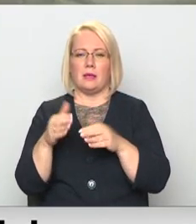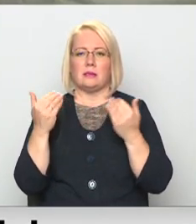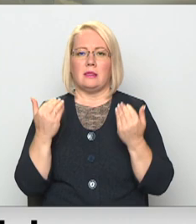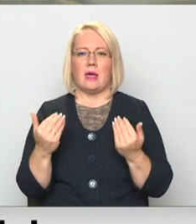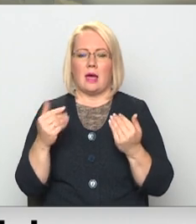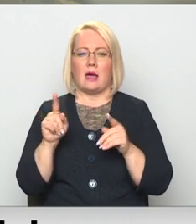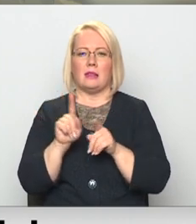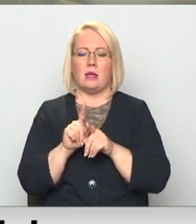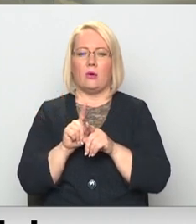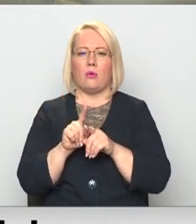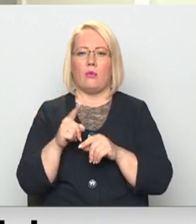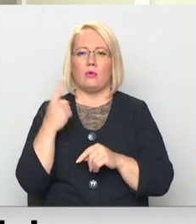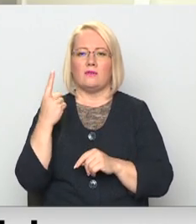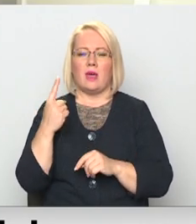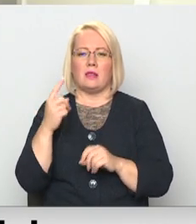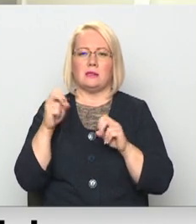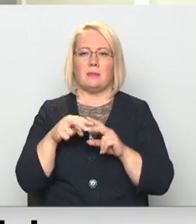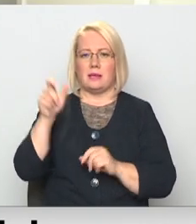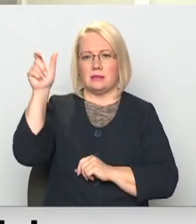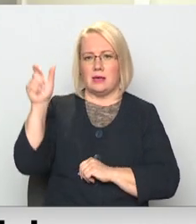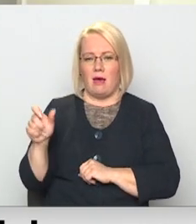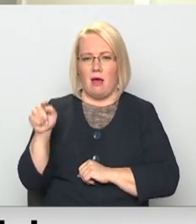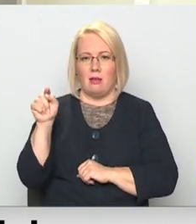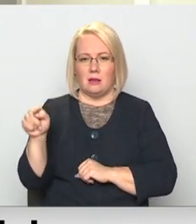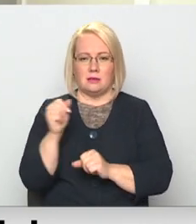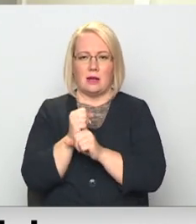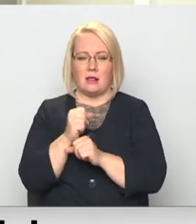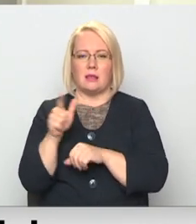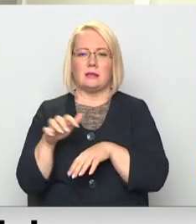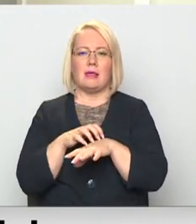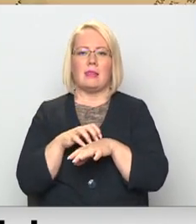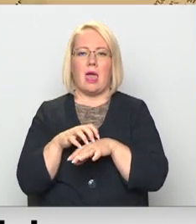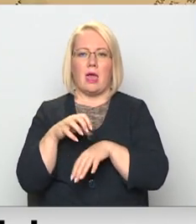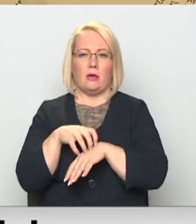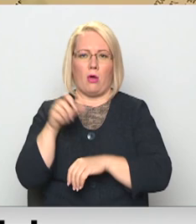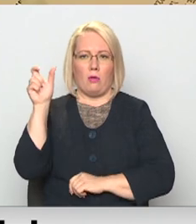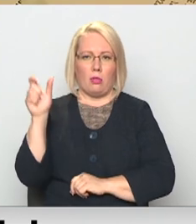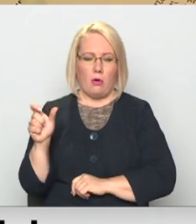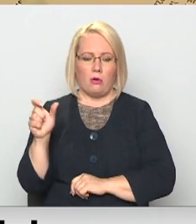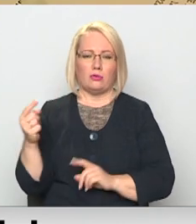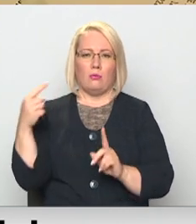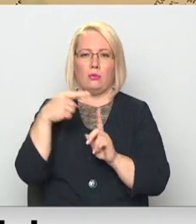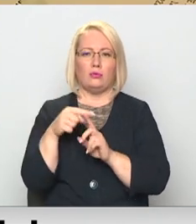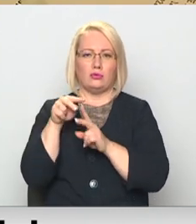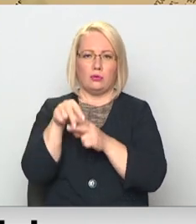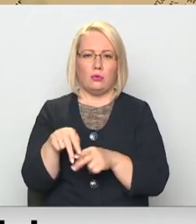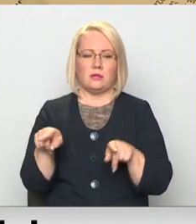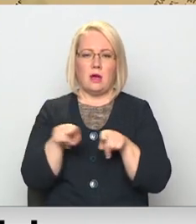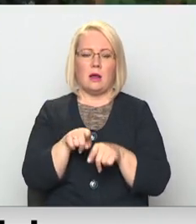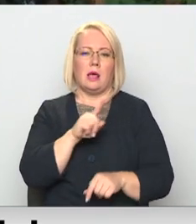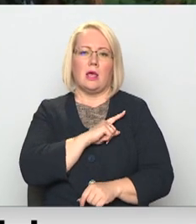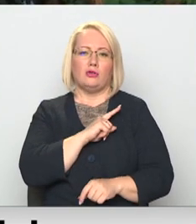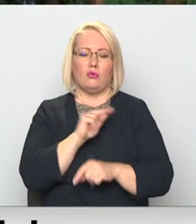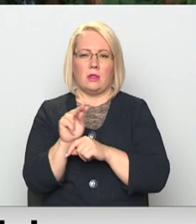rezidentu un uz vienu no speciālistiem, kas arī tur bija tā, ka tas ir neirologs. Papildus slodzu, protams, ir arī dežūru